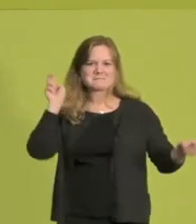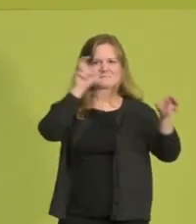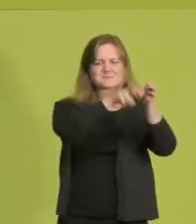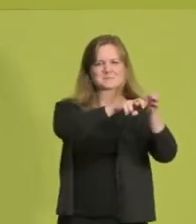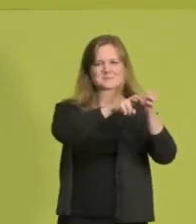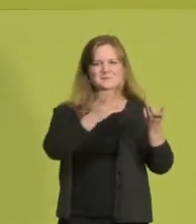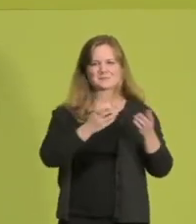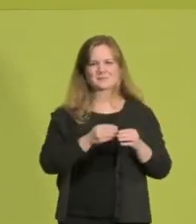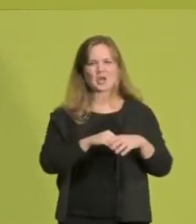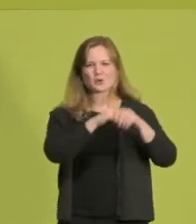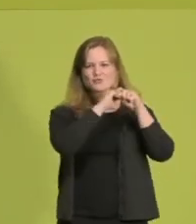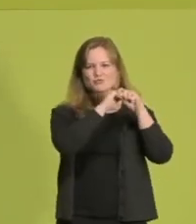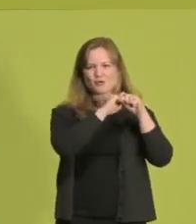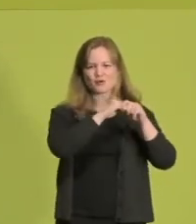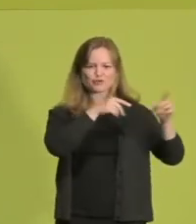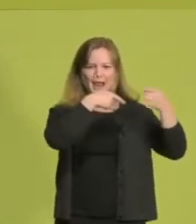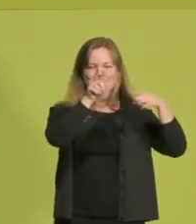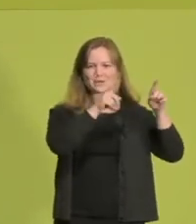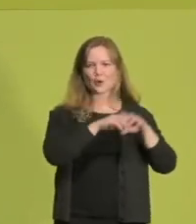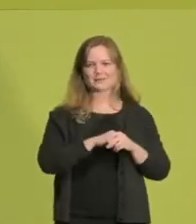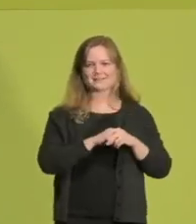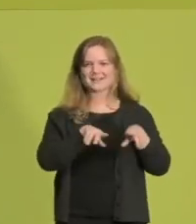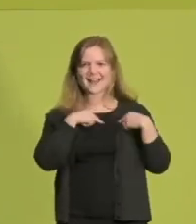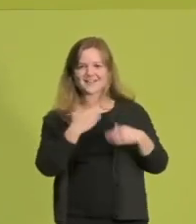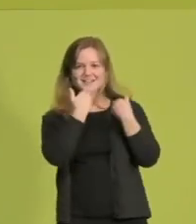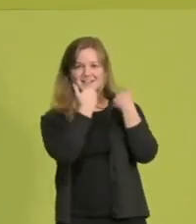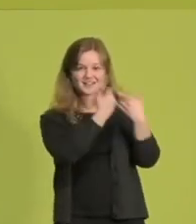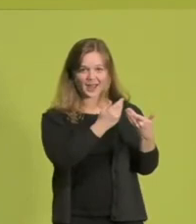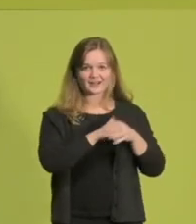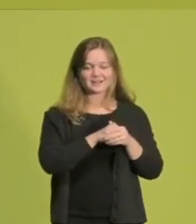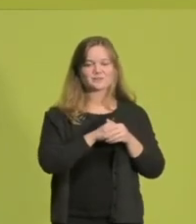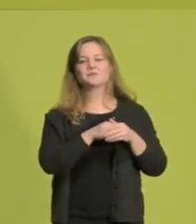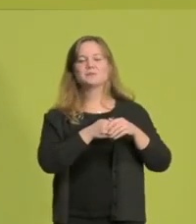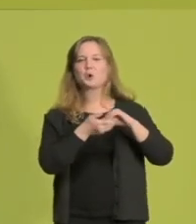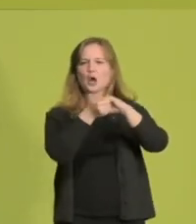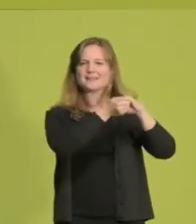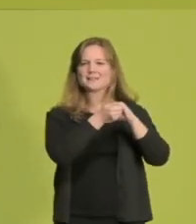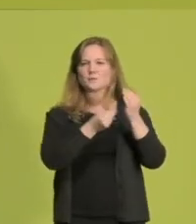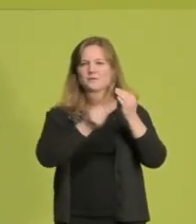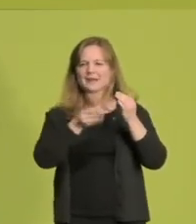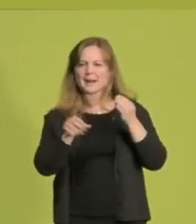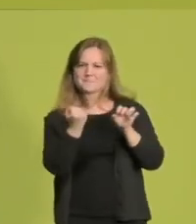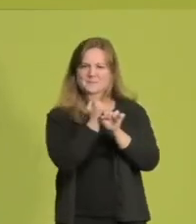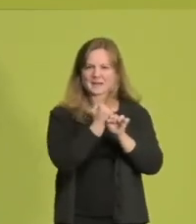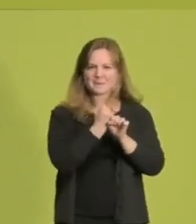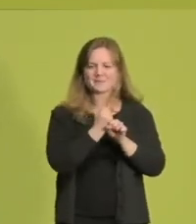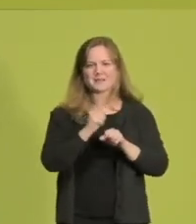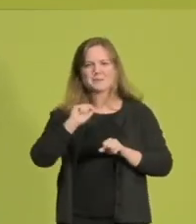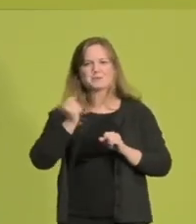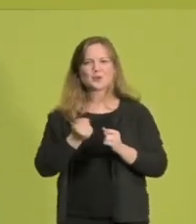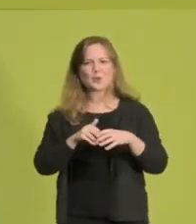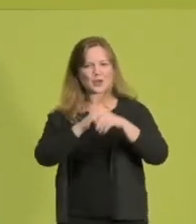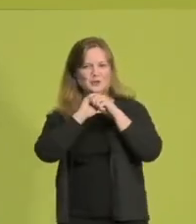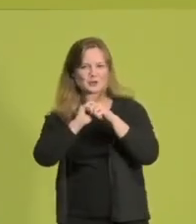unsere Bundestagsabgeordneten, allen herzlichen Dank, die an diesem Koalitionsvertrag mitgearbeitet haben. Besondere Glückwünsche an